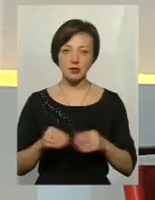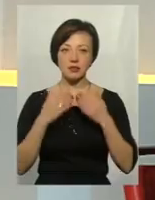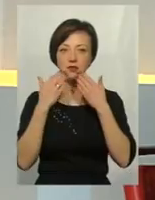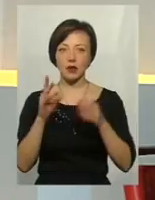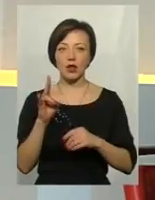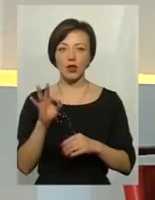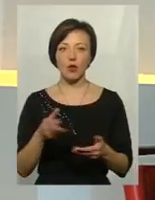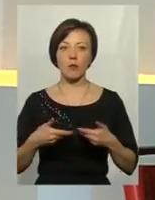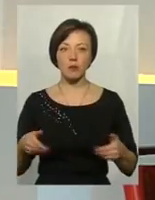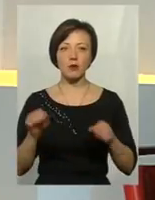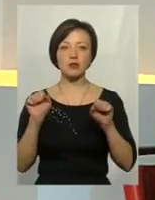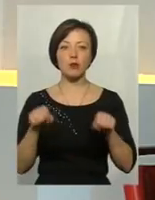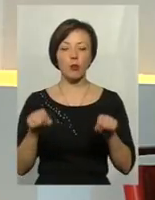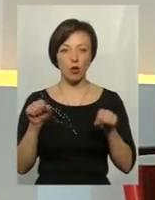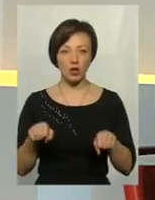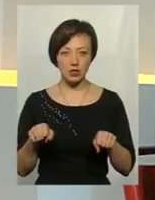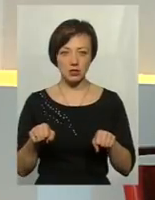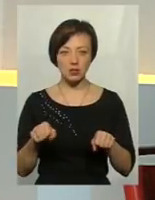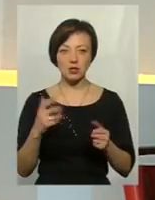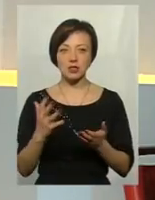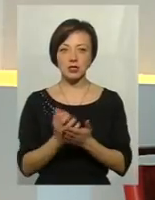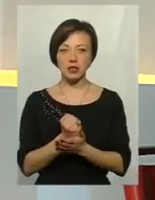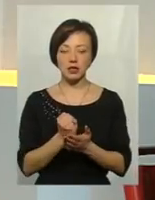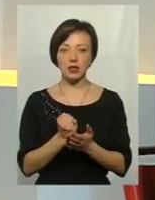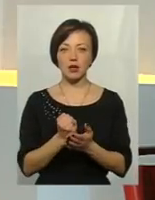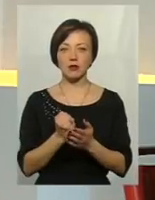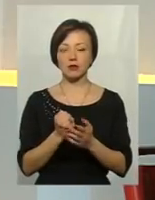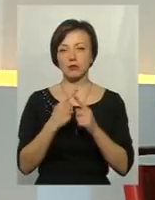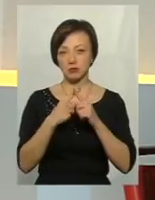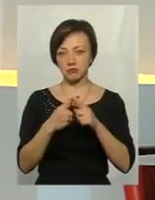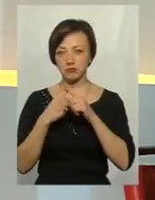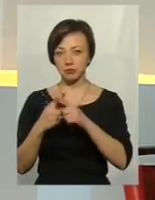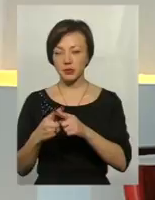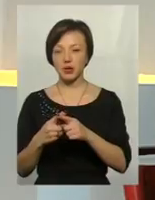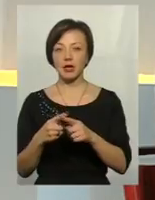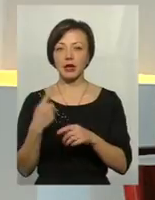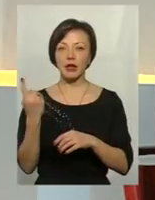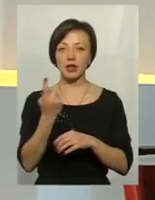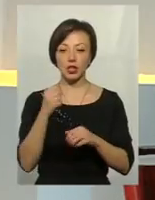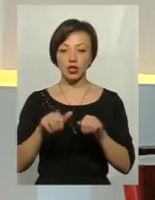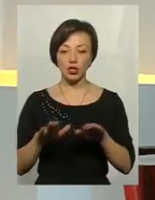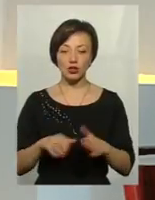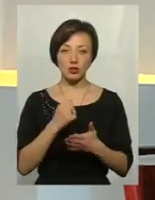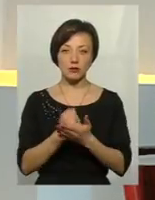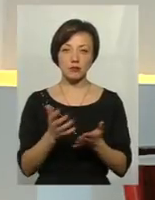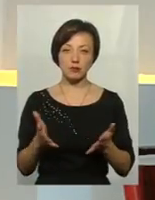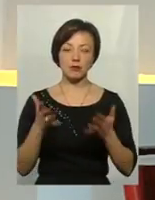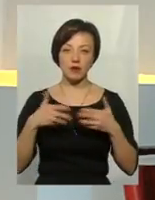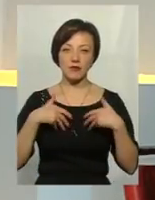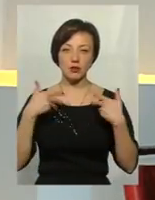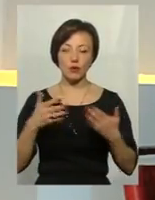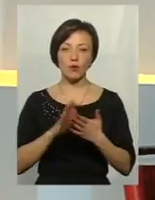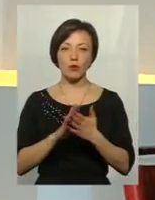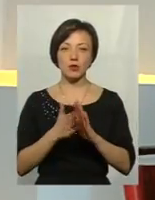спромоглися знайти конструктив і прийняти єдине рішення, яке чітко висловлює